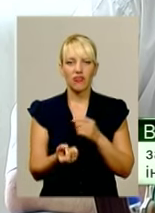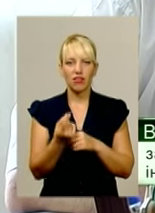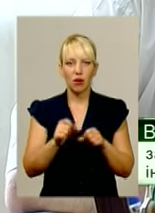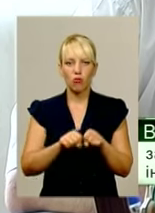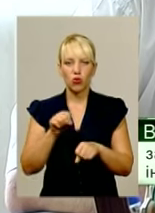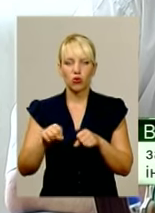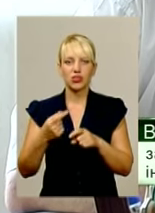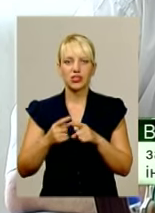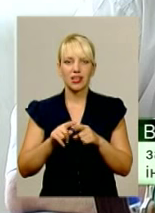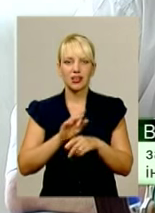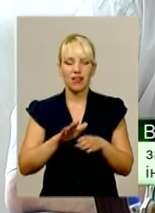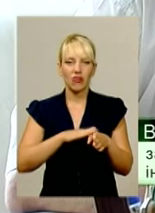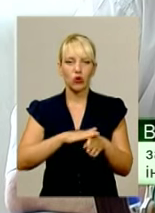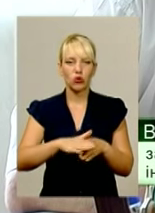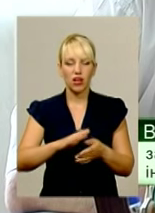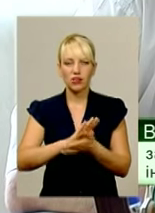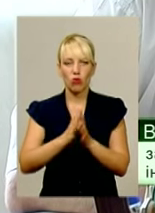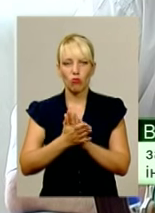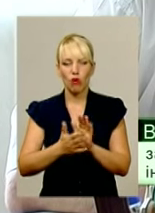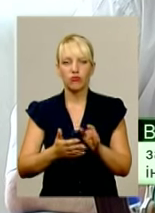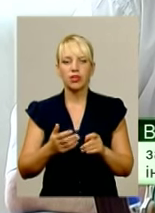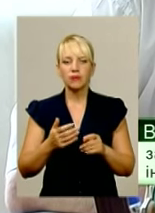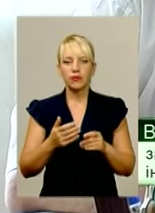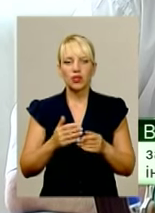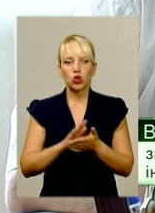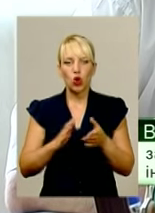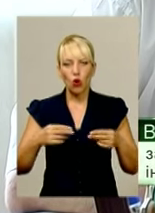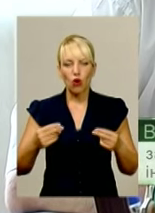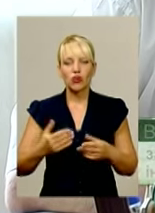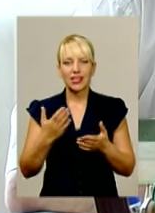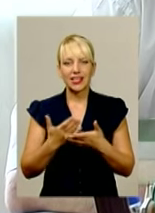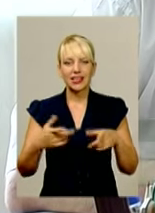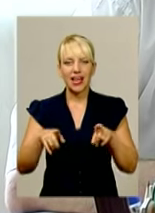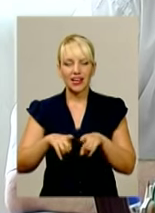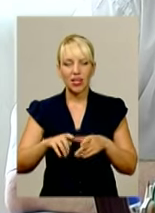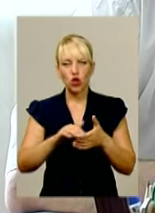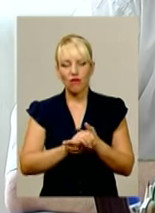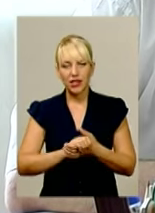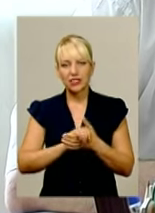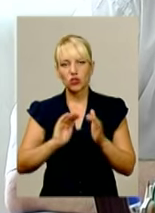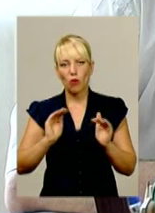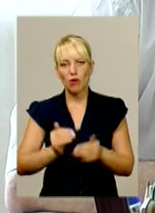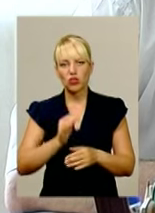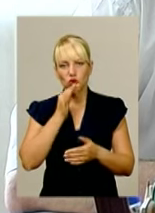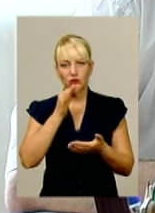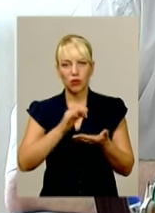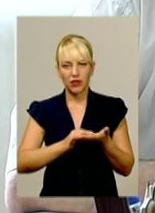невиконання умов договору. Єсь таке товариство з обмеженою відповідальністю